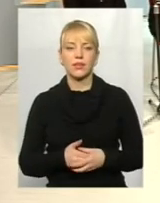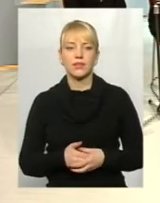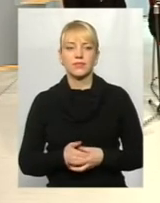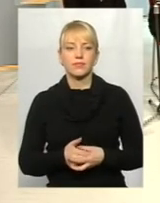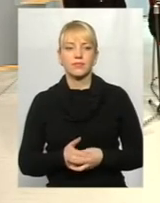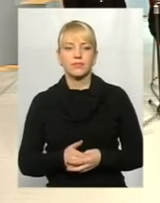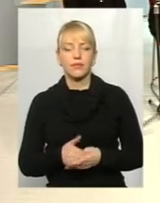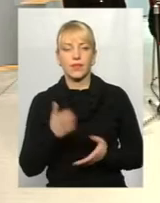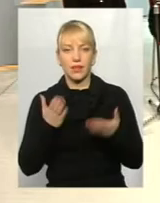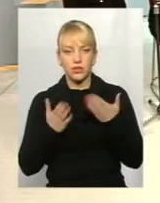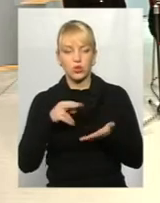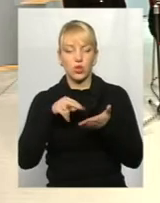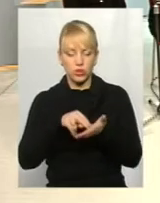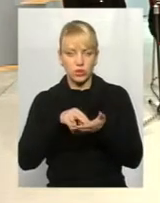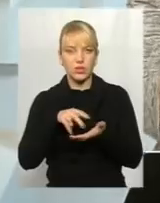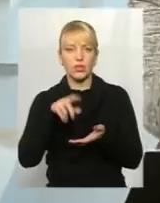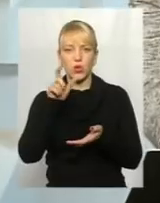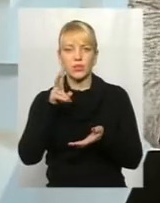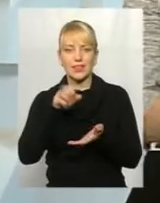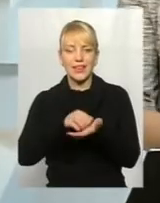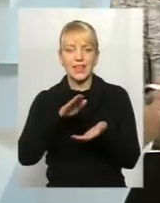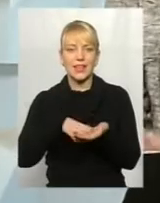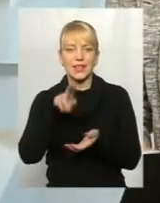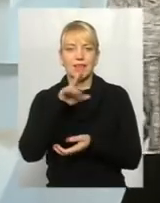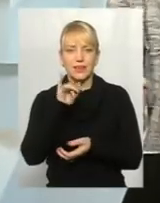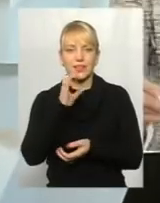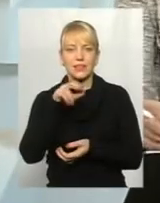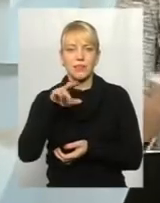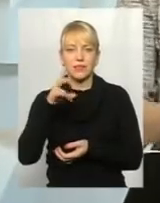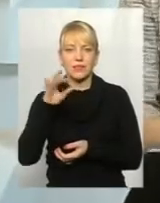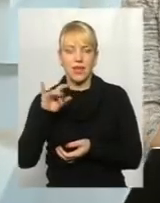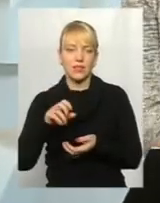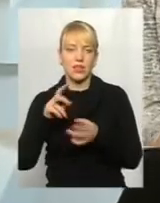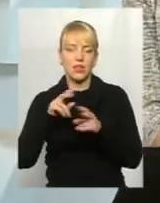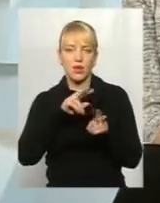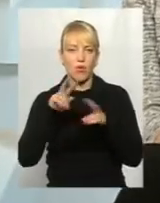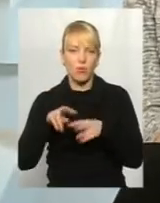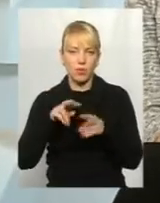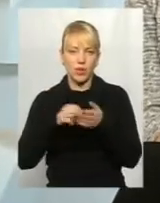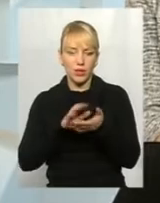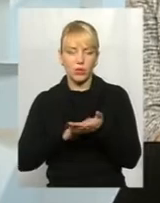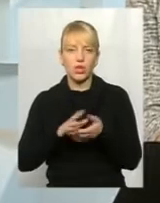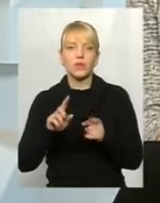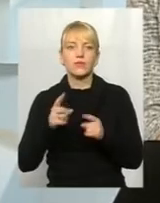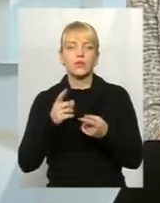Якщо людина стоїть на диспансерному обліку, чи обов'язково їй звертатися знову до сімейного лікаря?